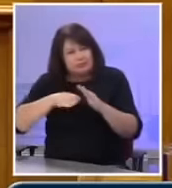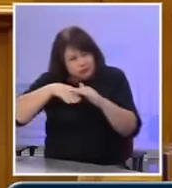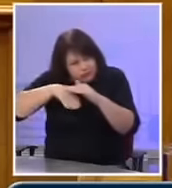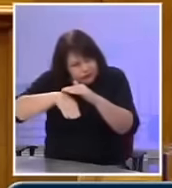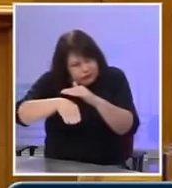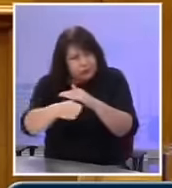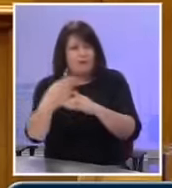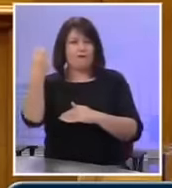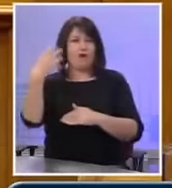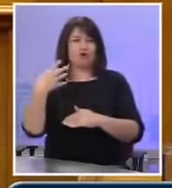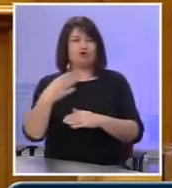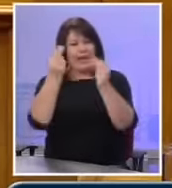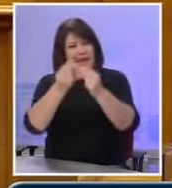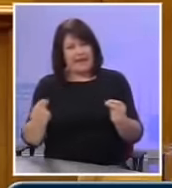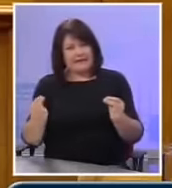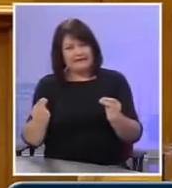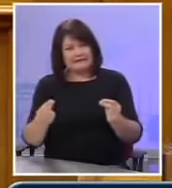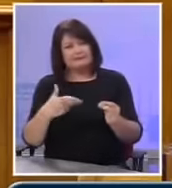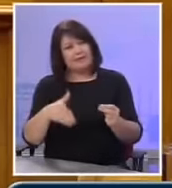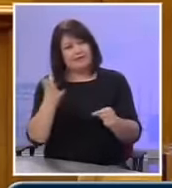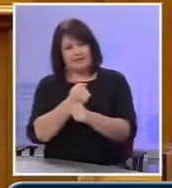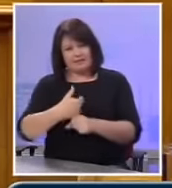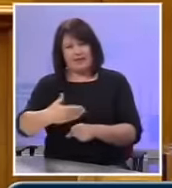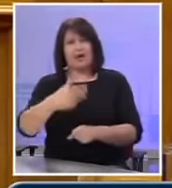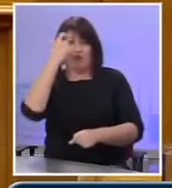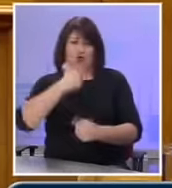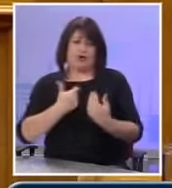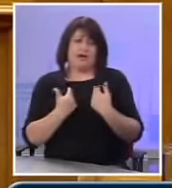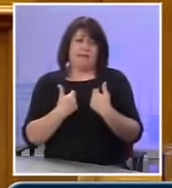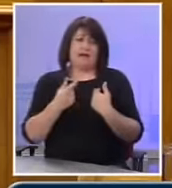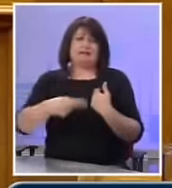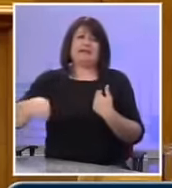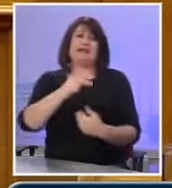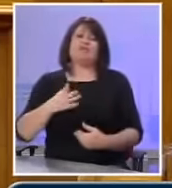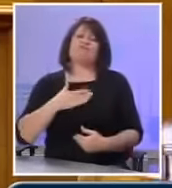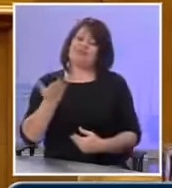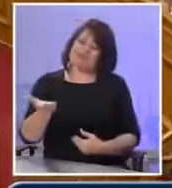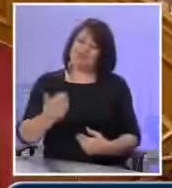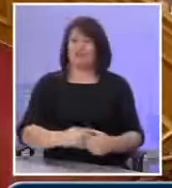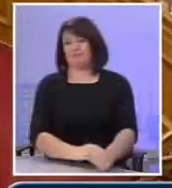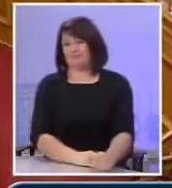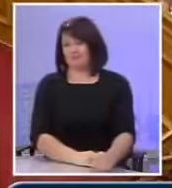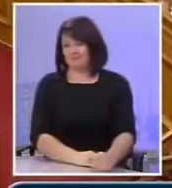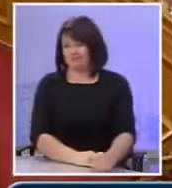τούνου είναι αυτοί που θα κερδίσουν όχι για τους ίδιους αλλά για την ίδια την κοινωνία σας. Ευχαριστώ πολύ.